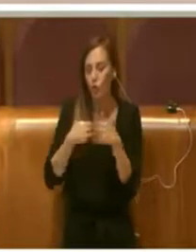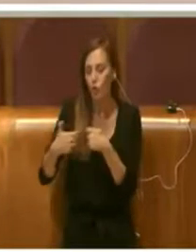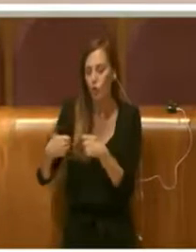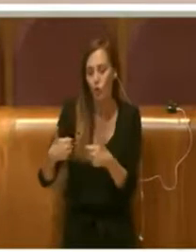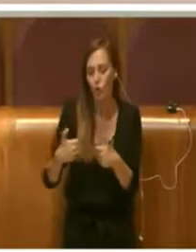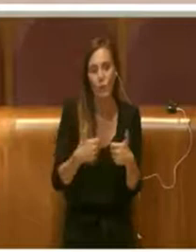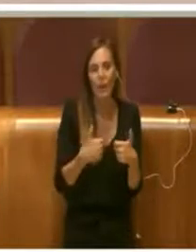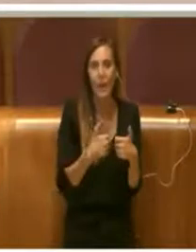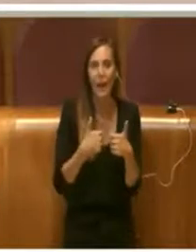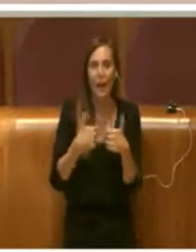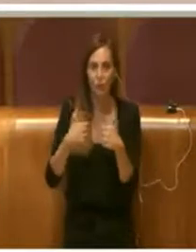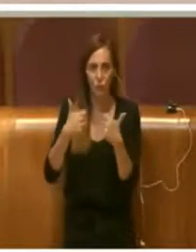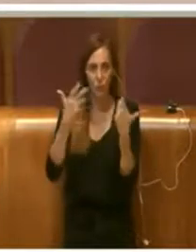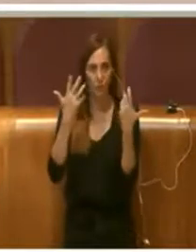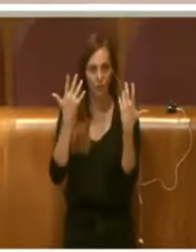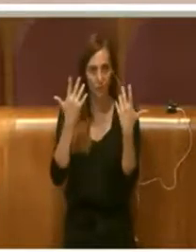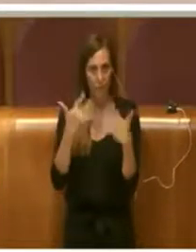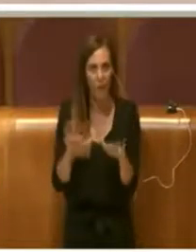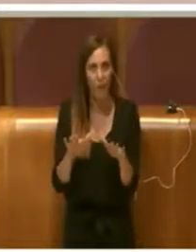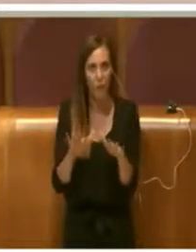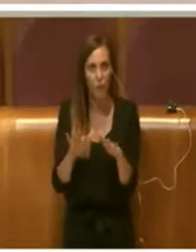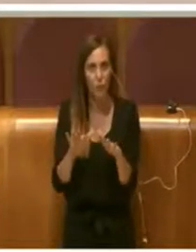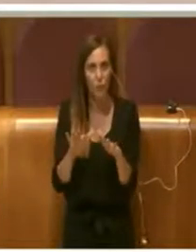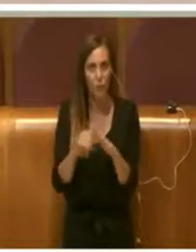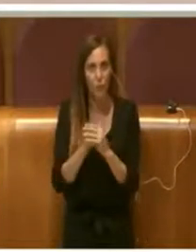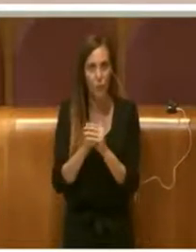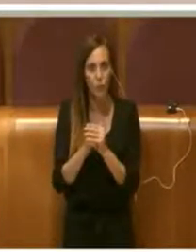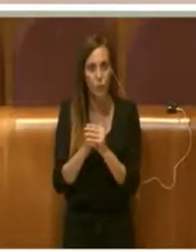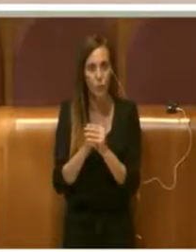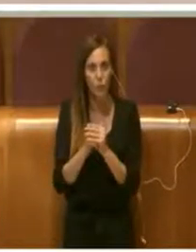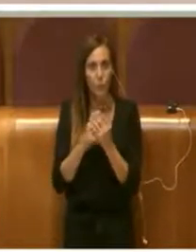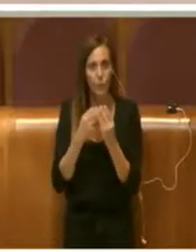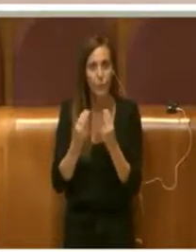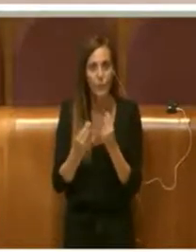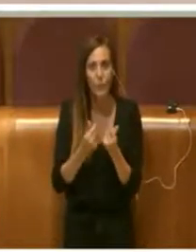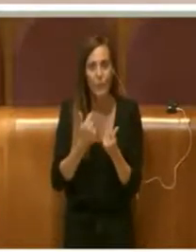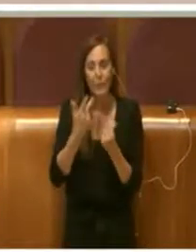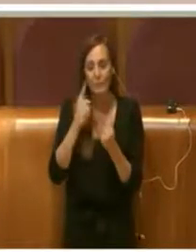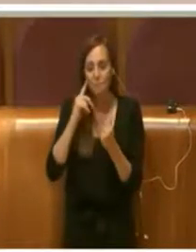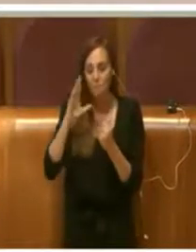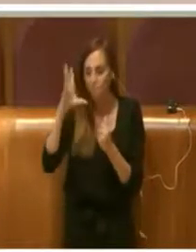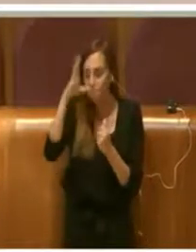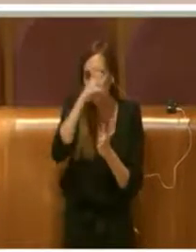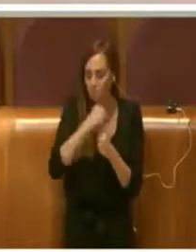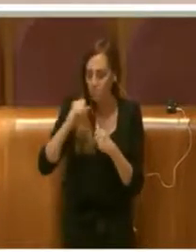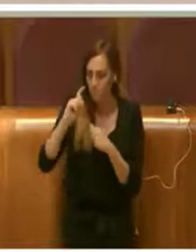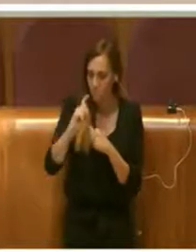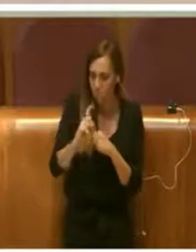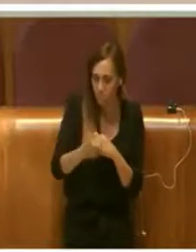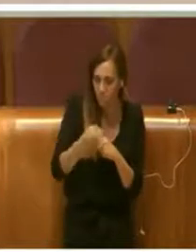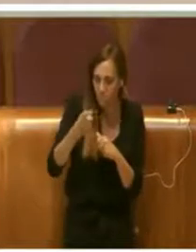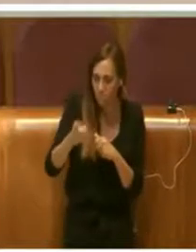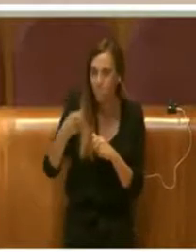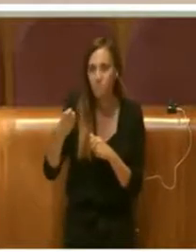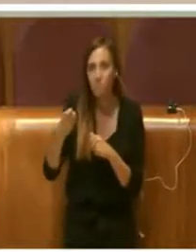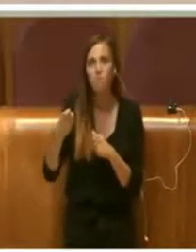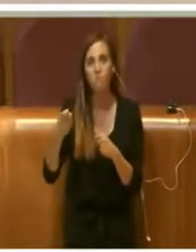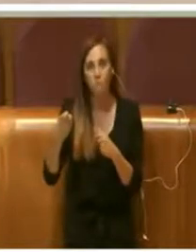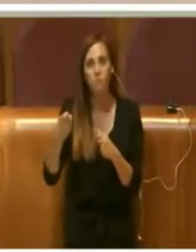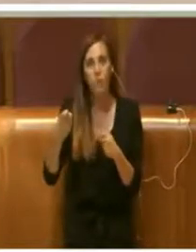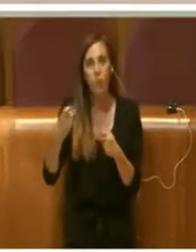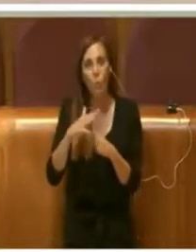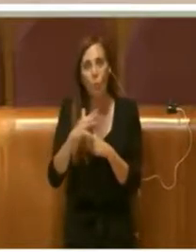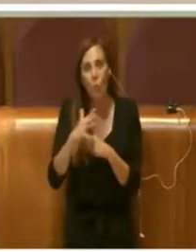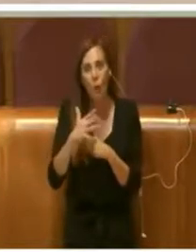ha intercettato, ha ricepito ovviamente la contrarietà di